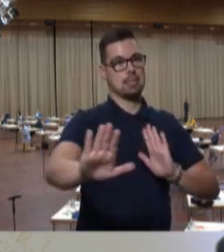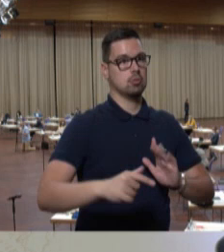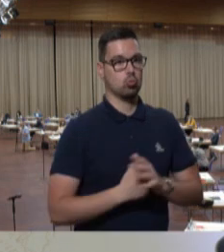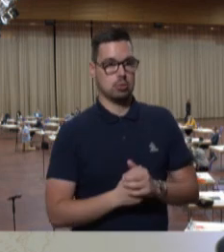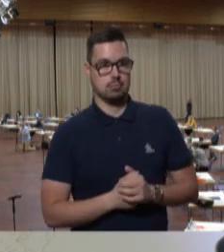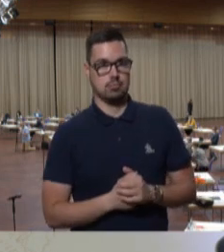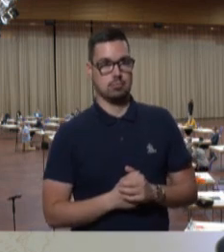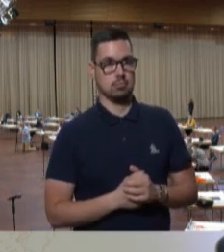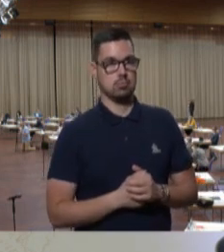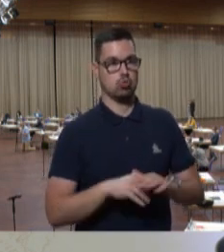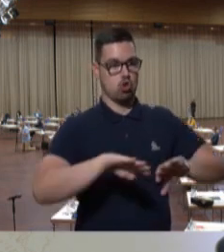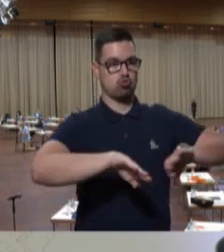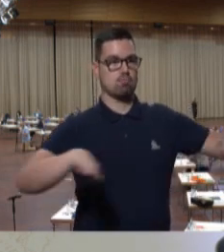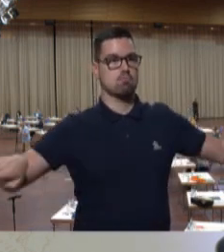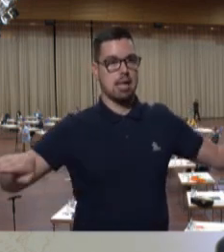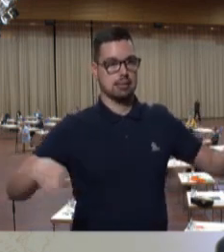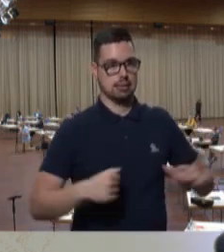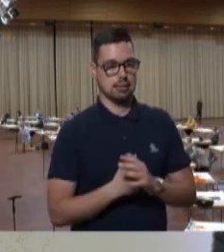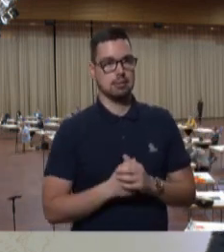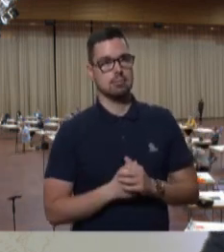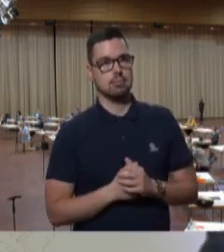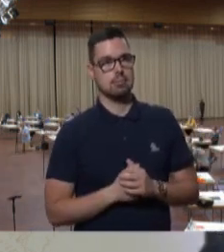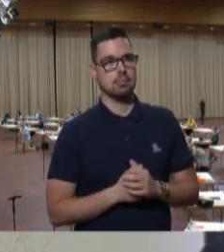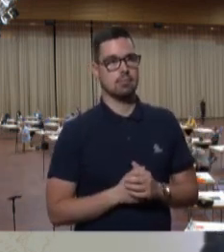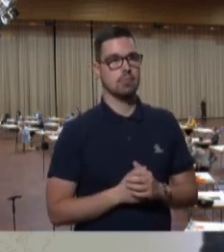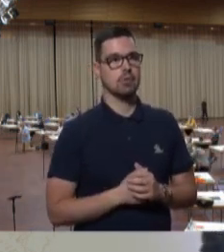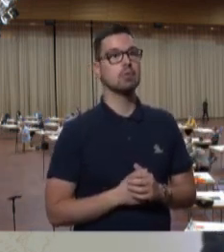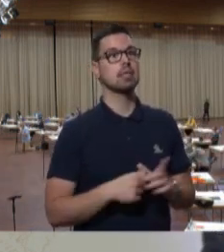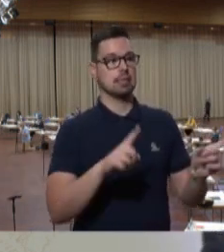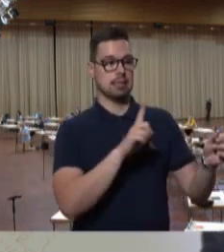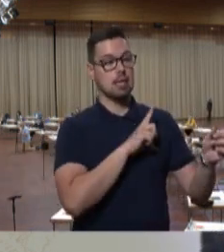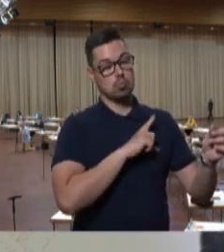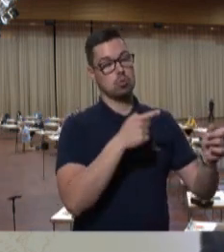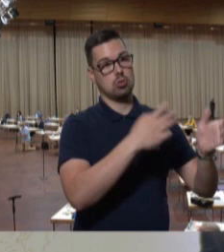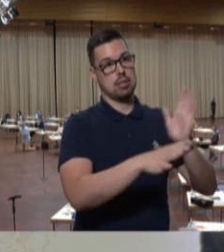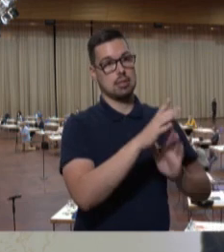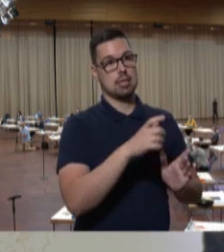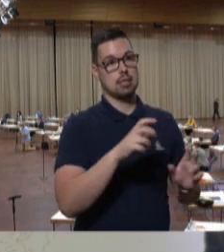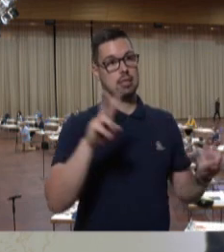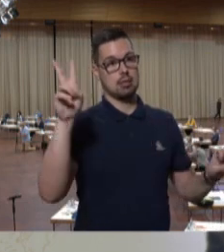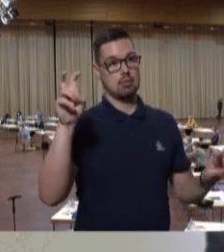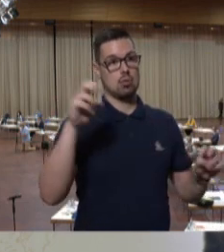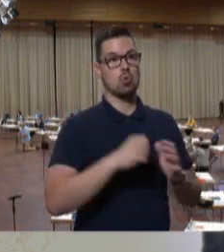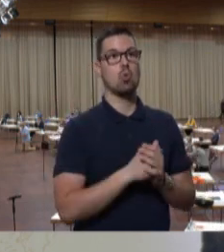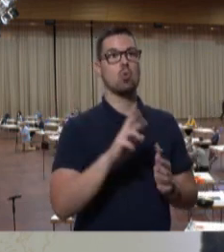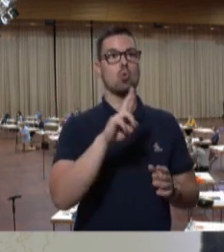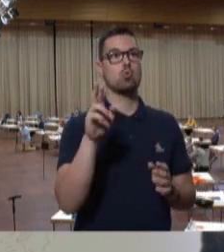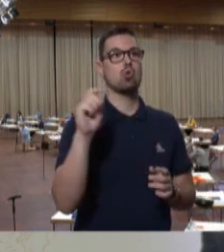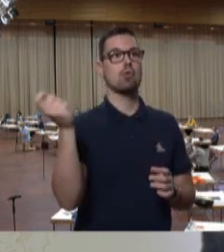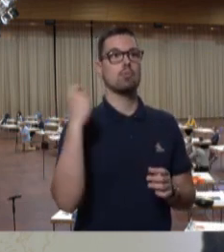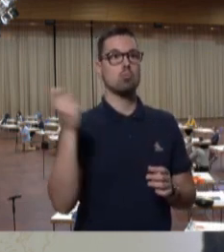Wertschätzung. Ich lasse sie an der Stelle für sich selbst sprechen. Zitat Rudolf Müller, 13.03